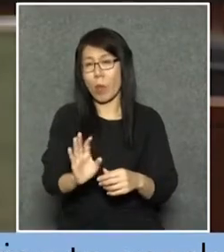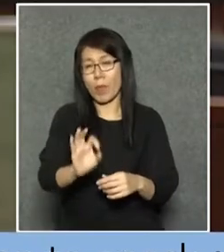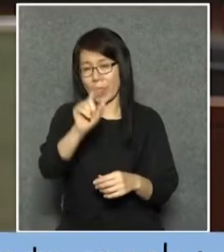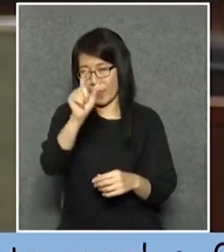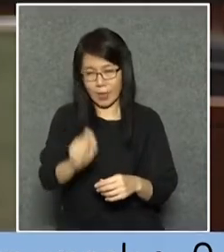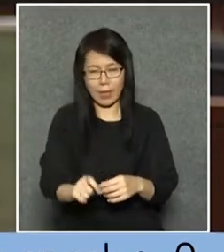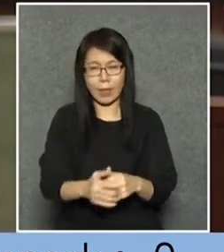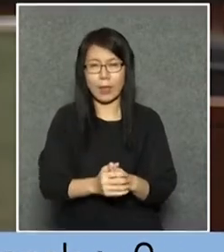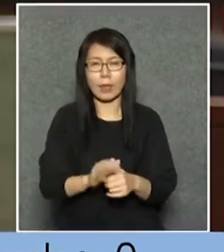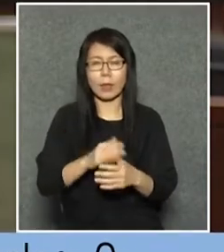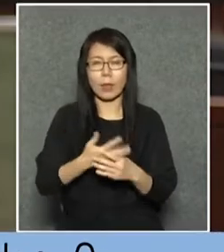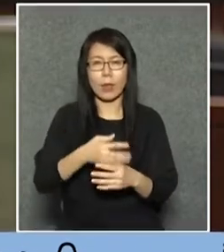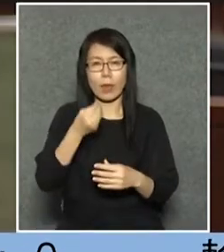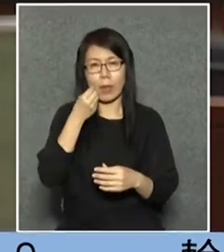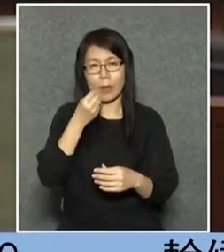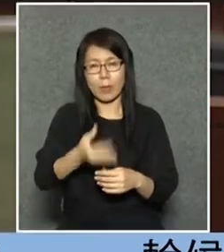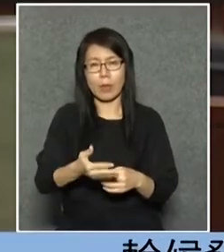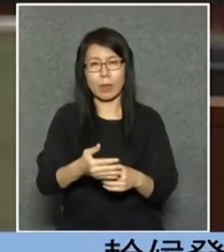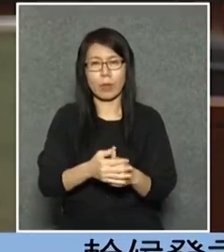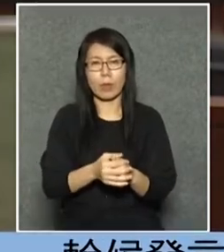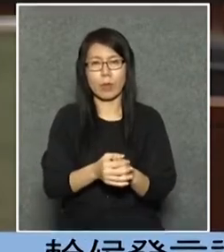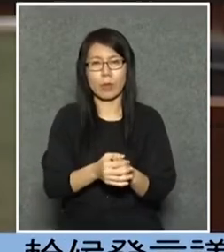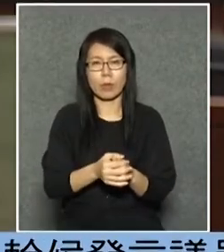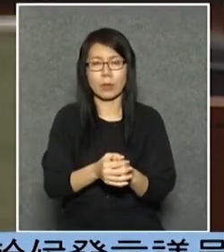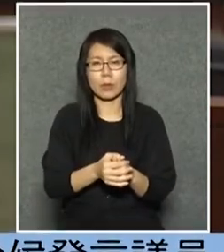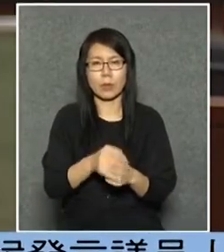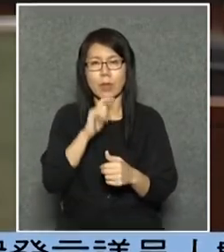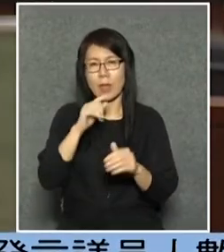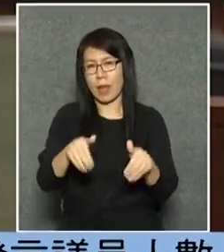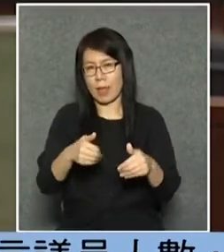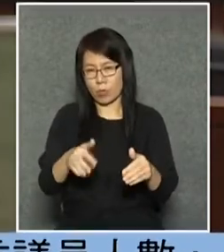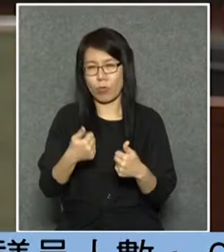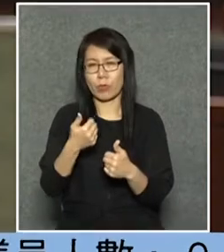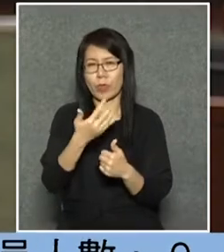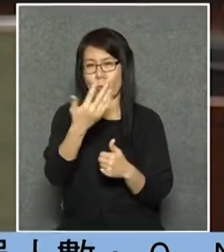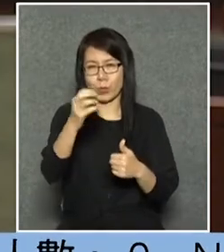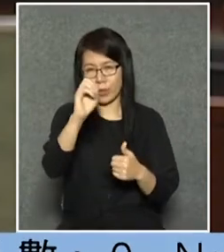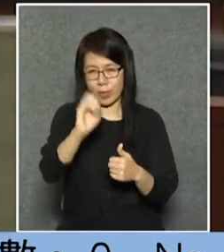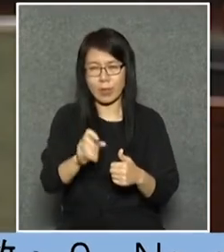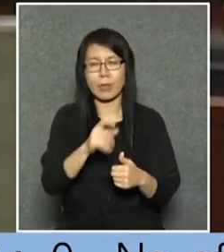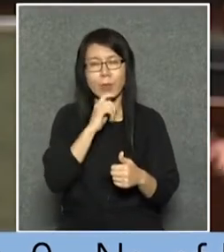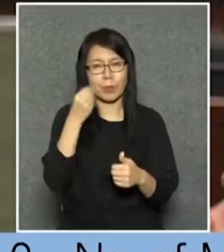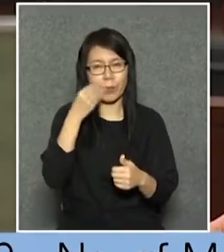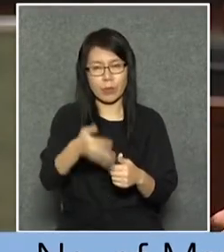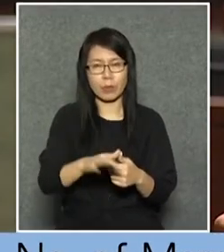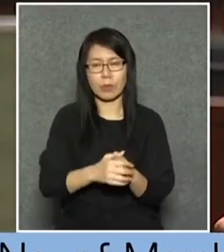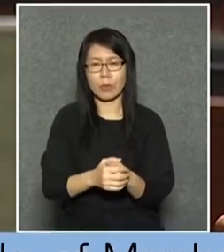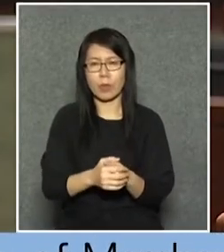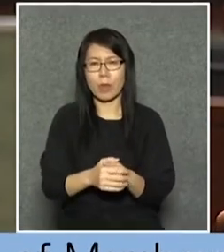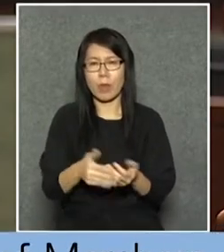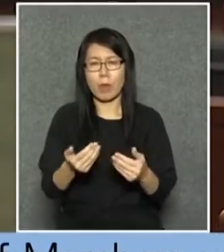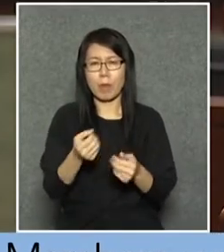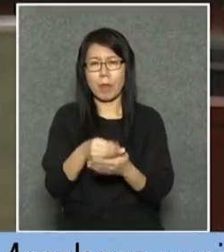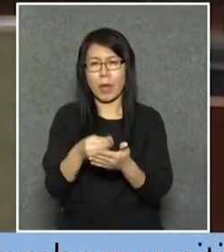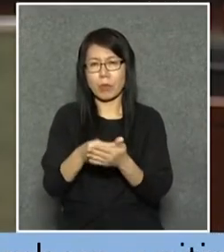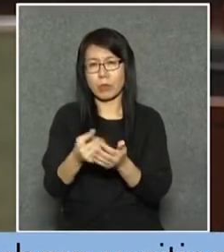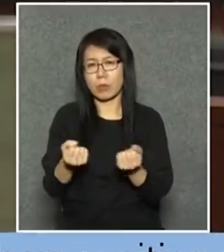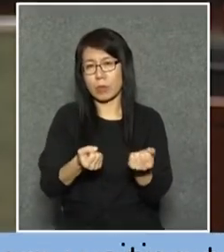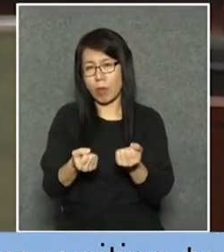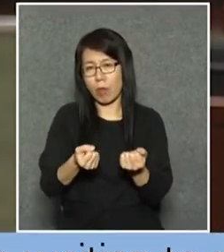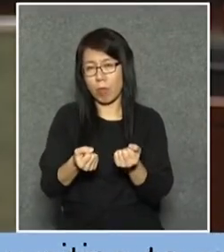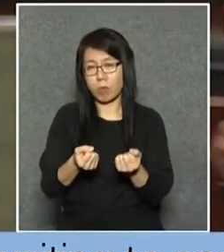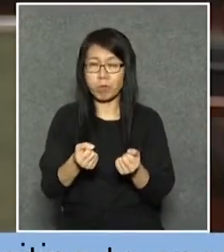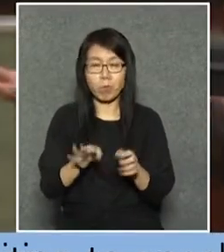因為你給了一個硬挖的利潤率他買了一些車回來不開或者